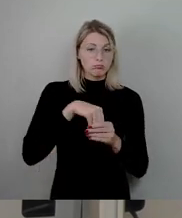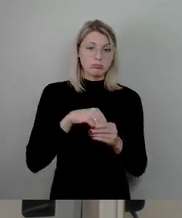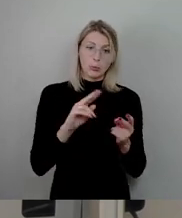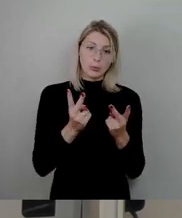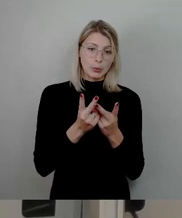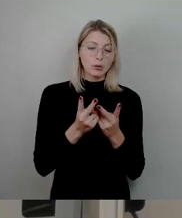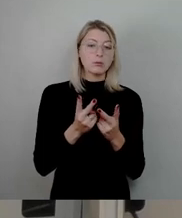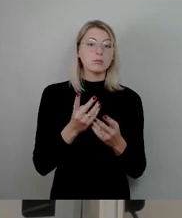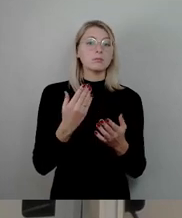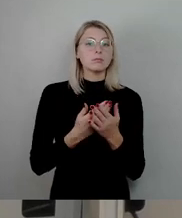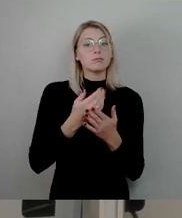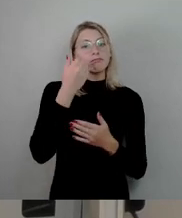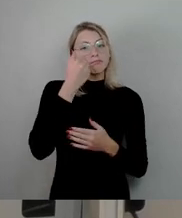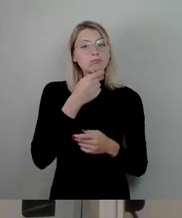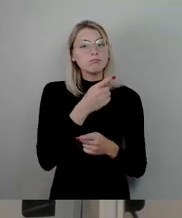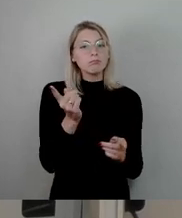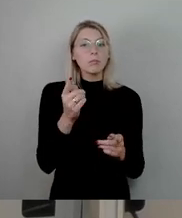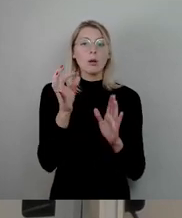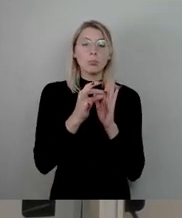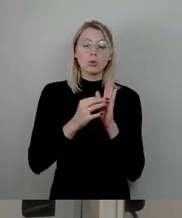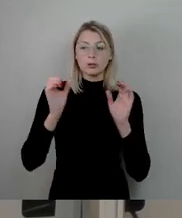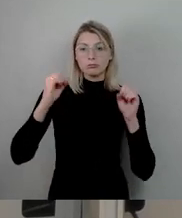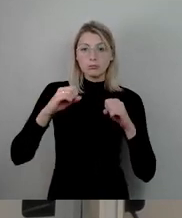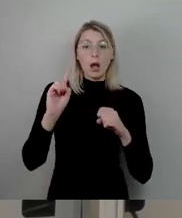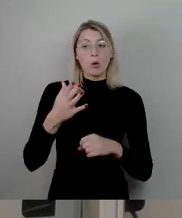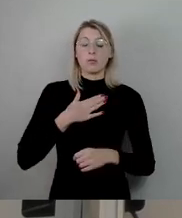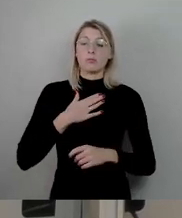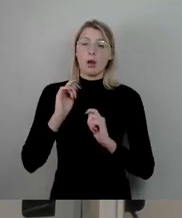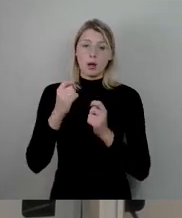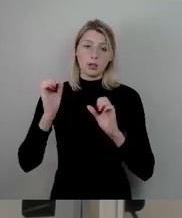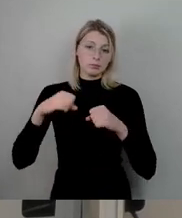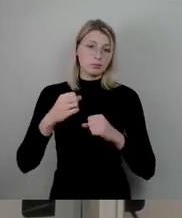alle Punkte abzustimmen und auch unserem Antrag zuzustimmen. Dankeschön.